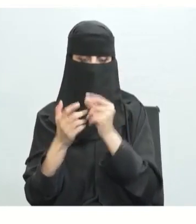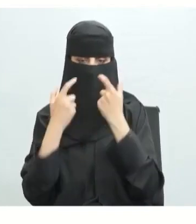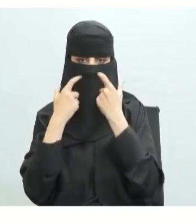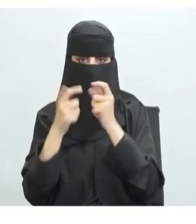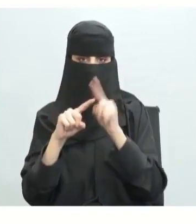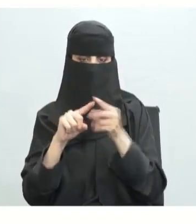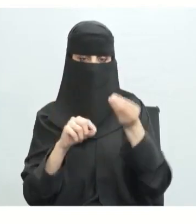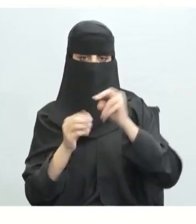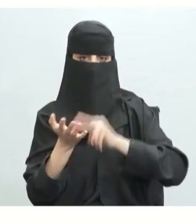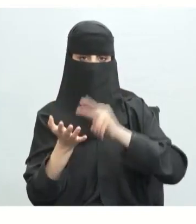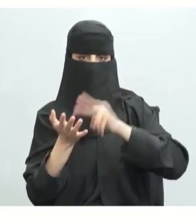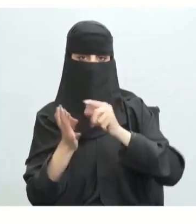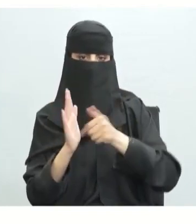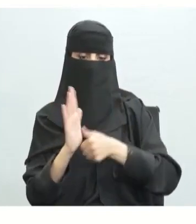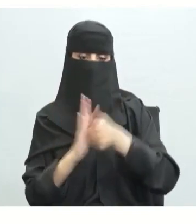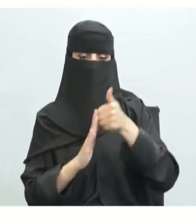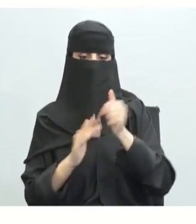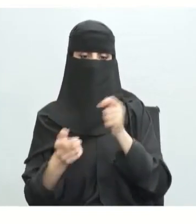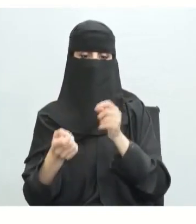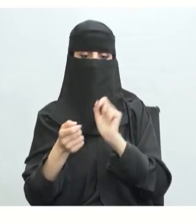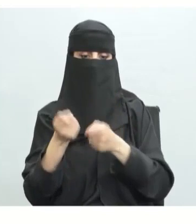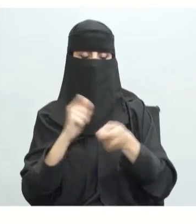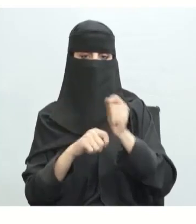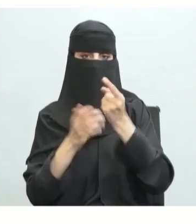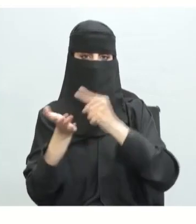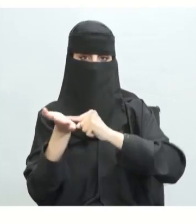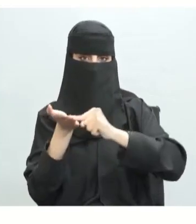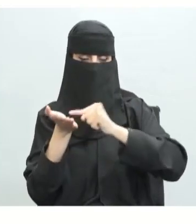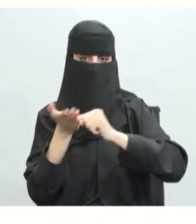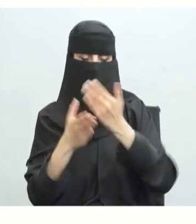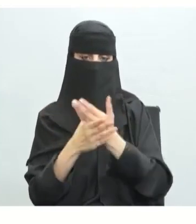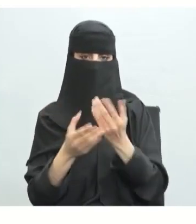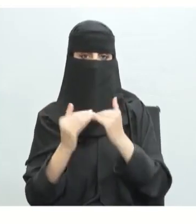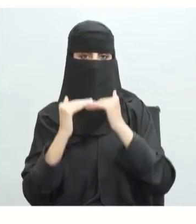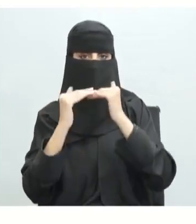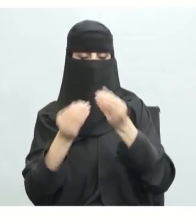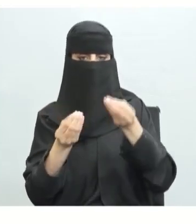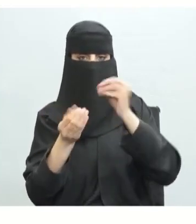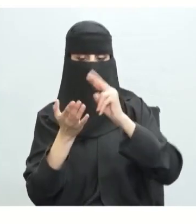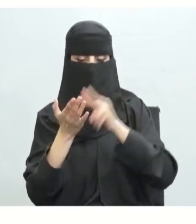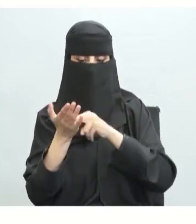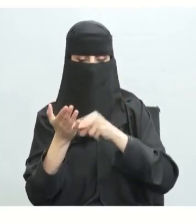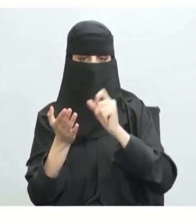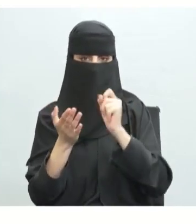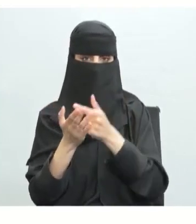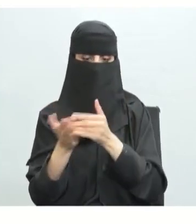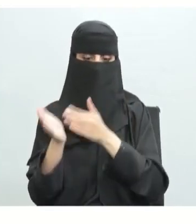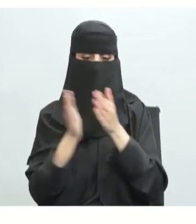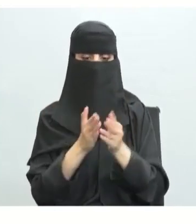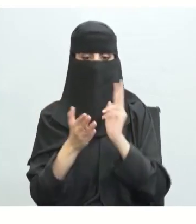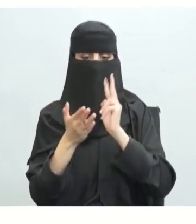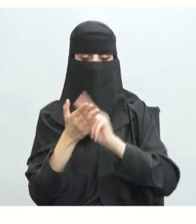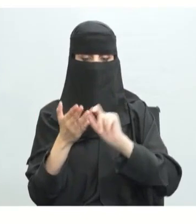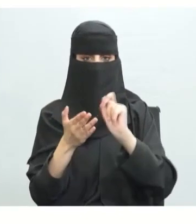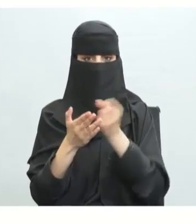تستخدم منظم القراءة للزيادة من سرعة القراءة وتقرأ بسرعات تفوق 350 كلمة في الدقيقة مع